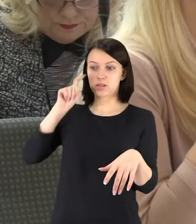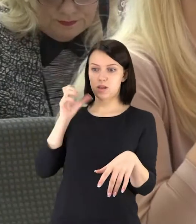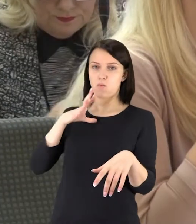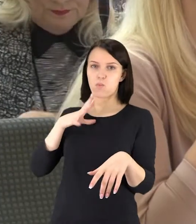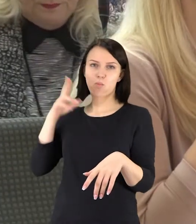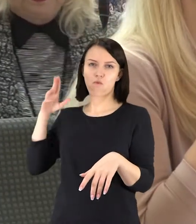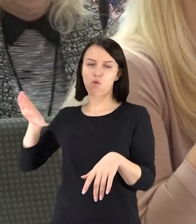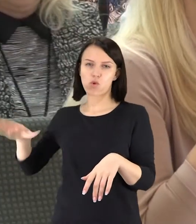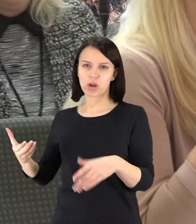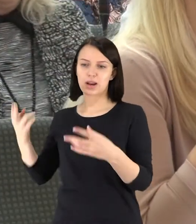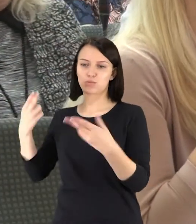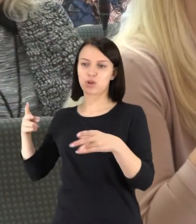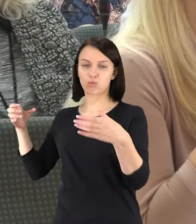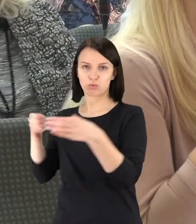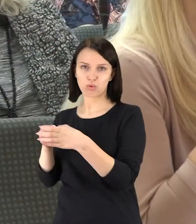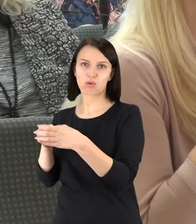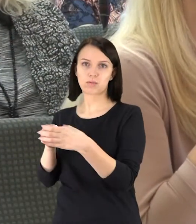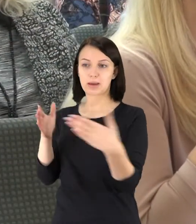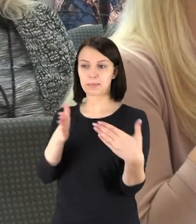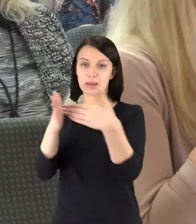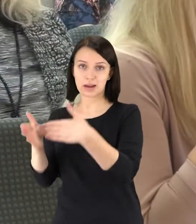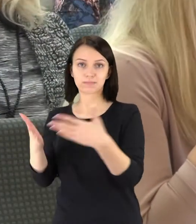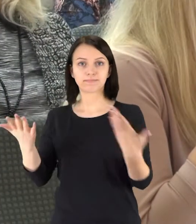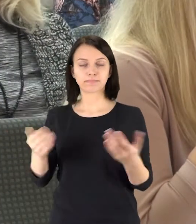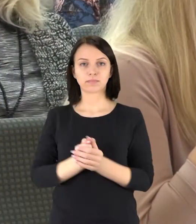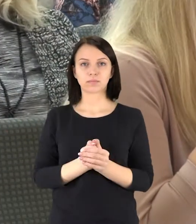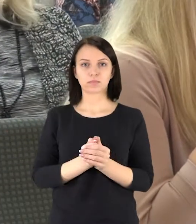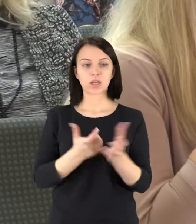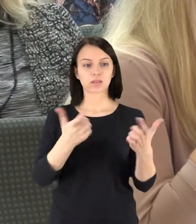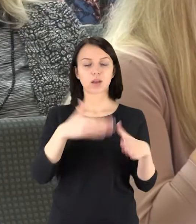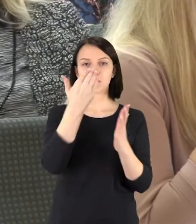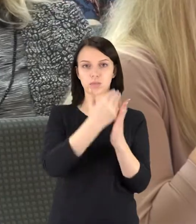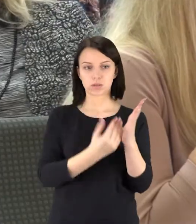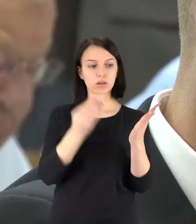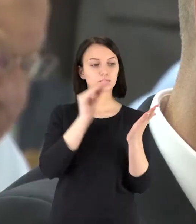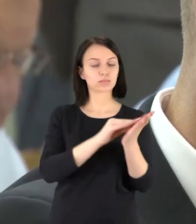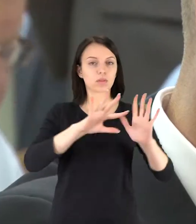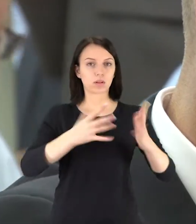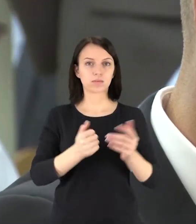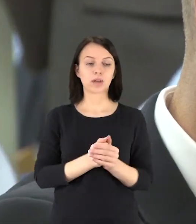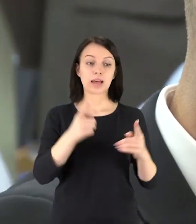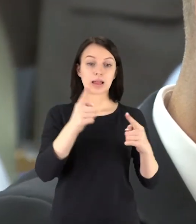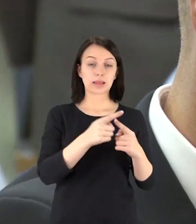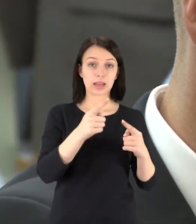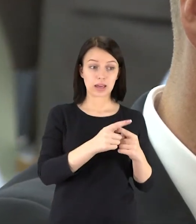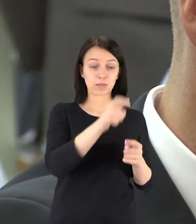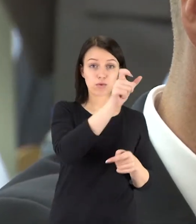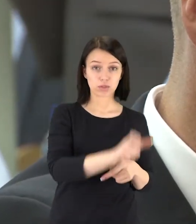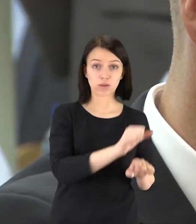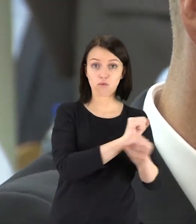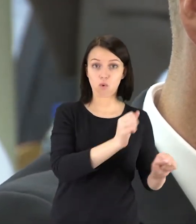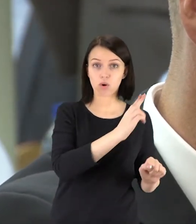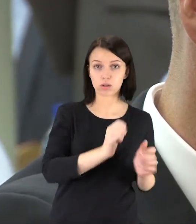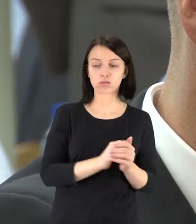savaitę tapo Mindukas Žukausko vadovaujamos krepšinio komando Šiaulį dalininkę. Pagal savivaldos rinkimų įstatymą tarybos nariu negali būti